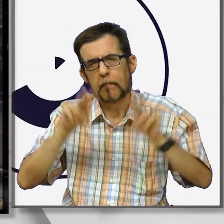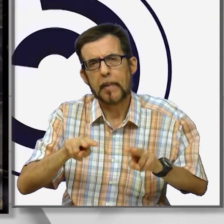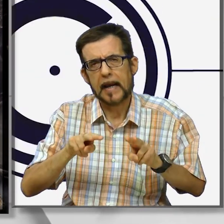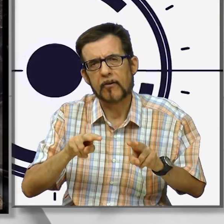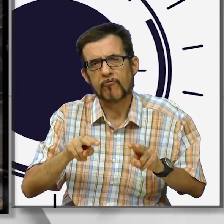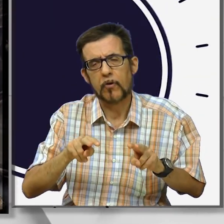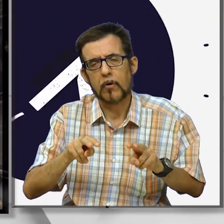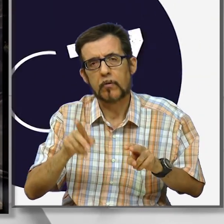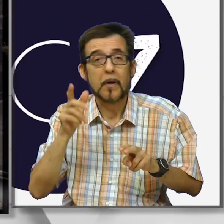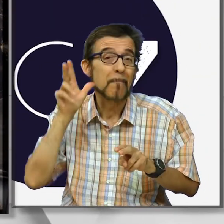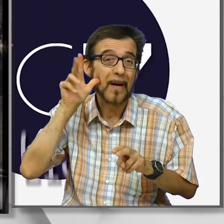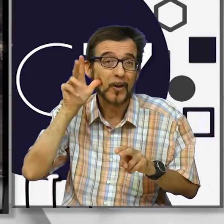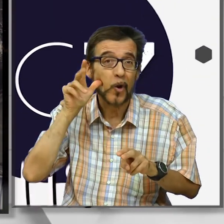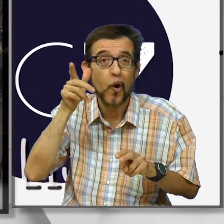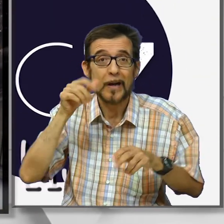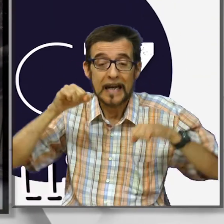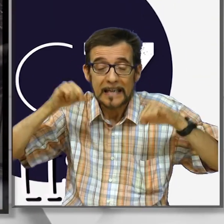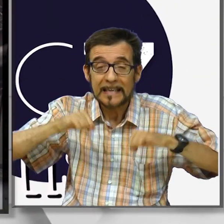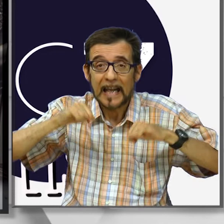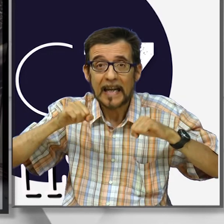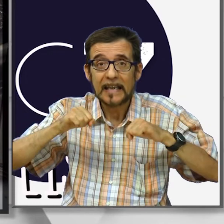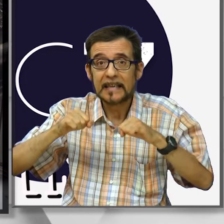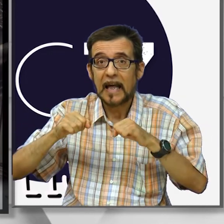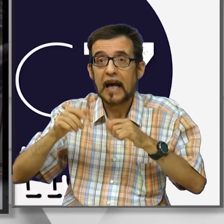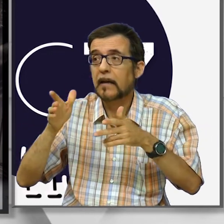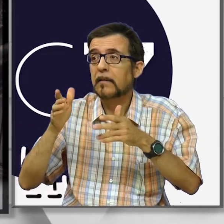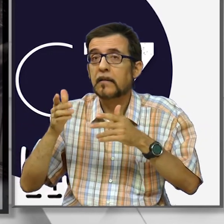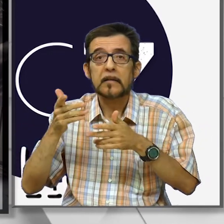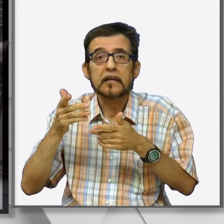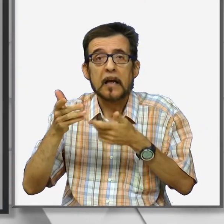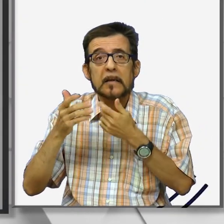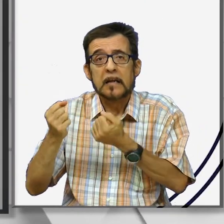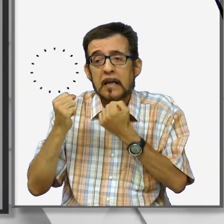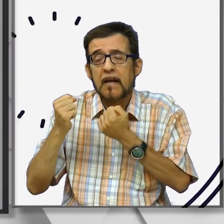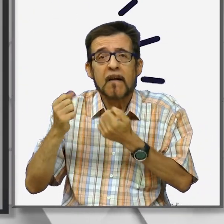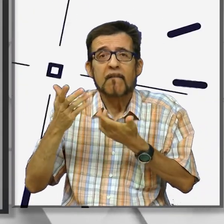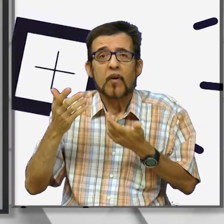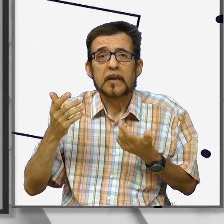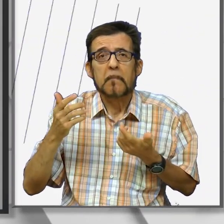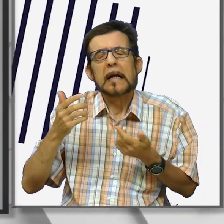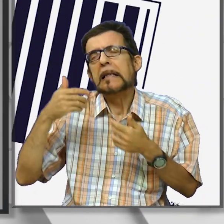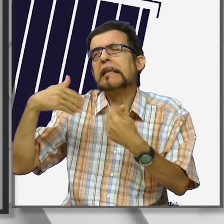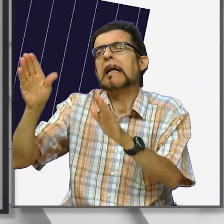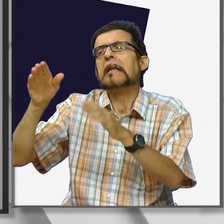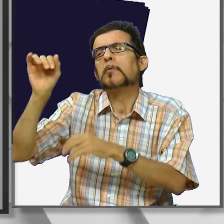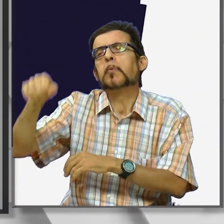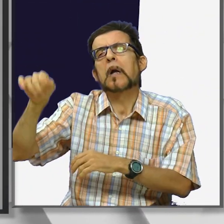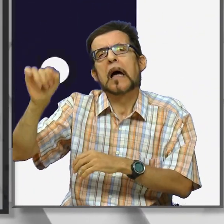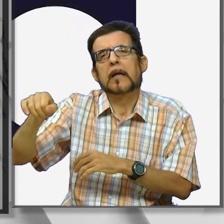Parliamo di una sanità che non si occupa delle donne o che le sta potentemente, fortemente trascurando.